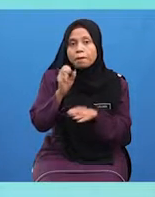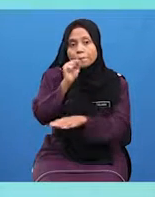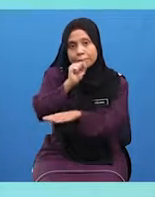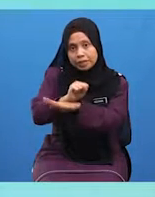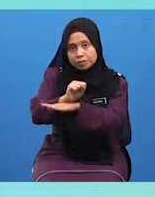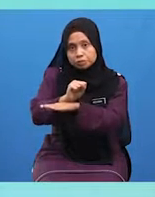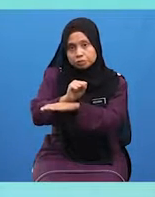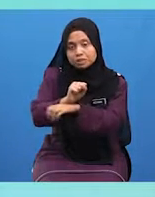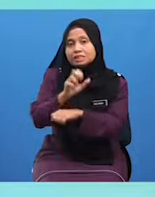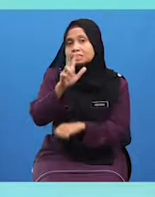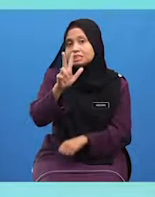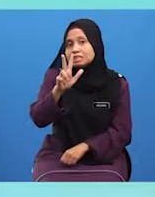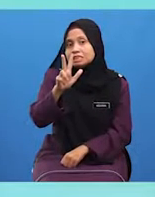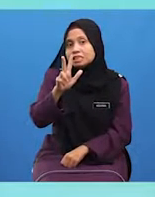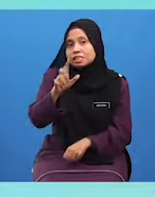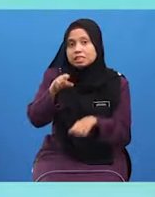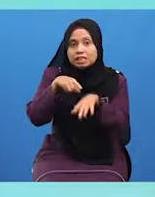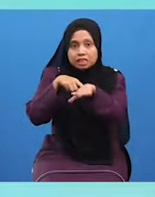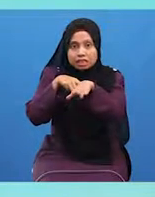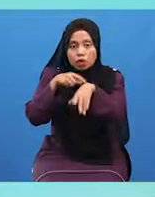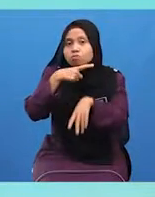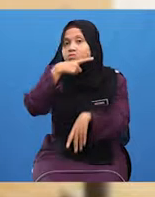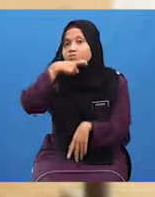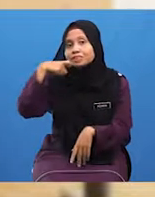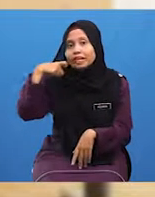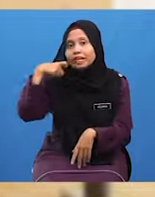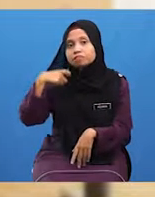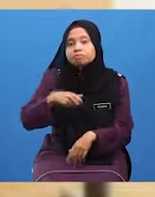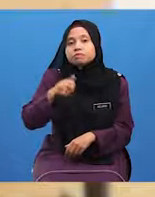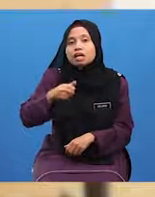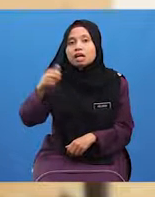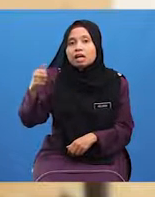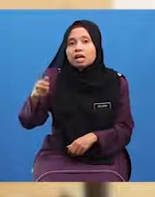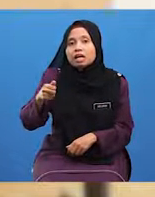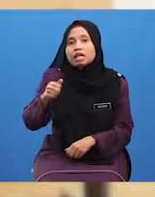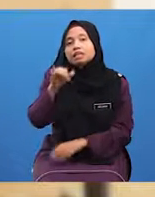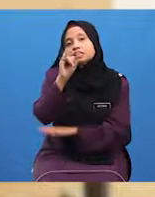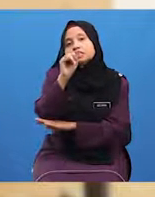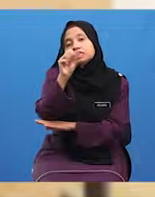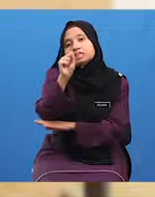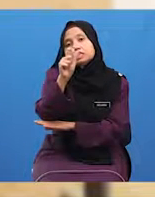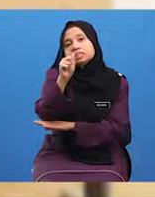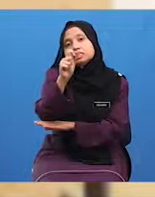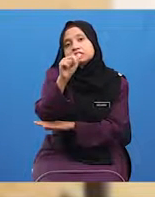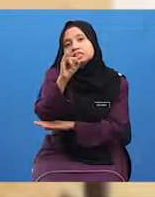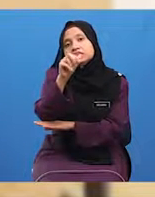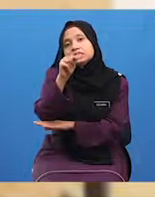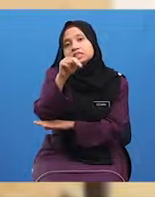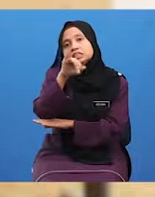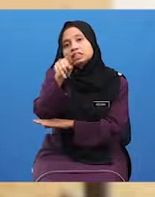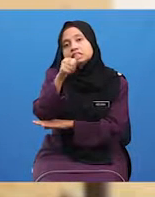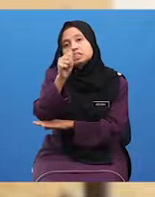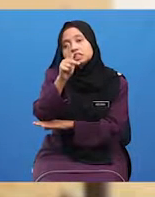Tiga, daun kering Alat istinjak selain air mutlak ialah